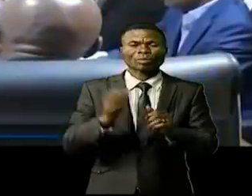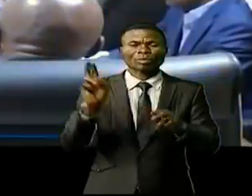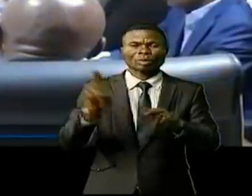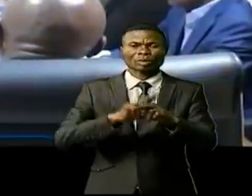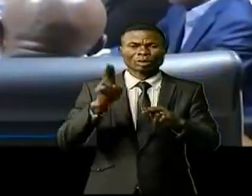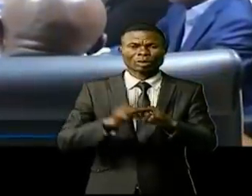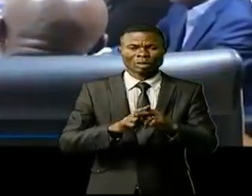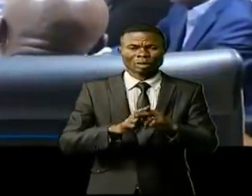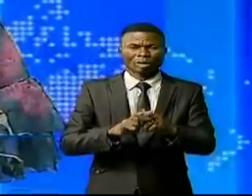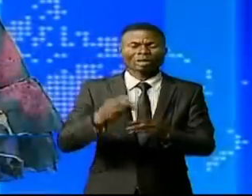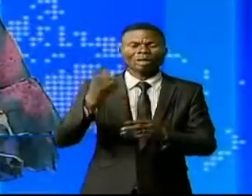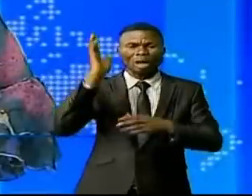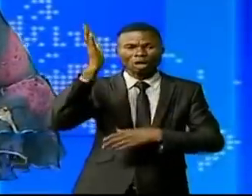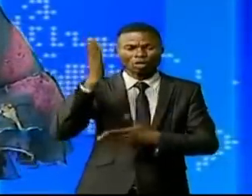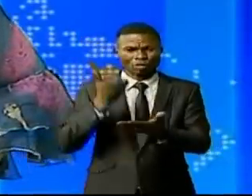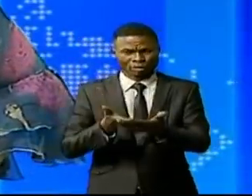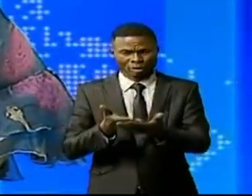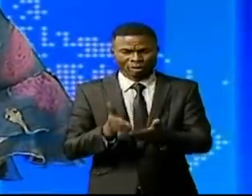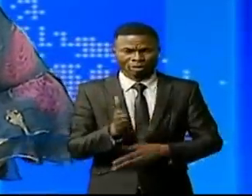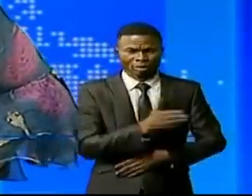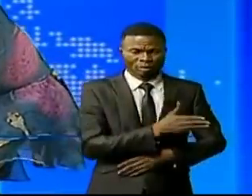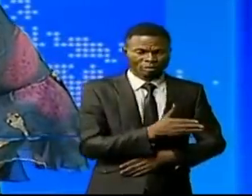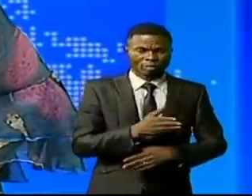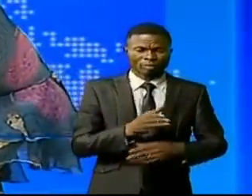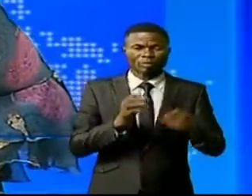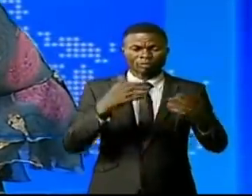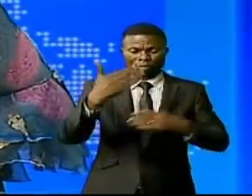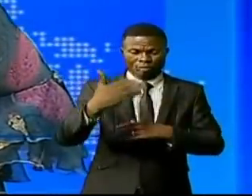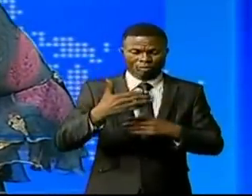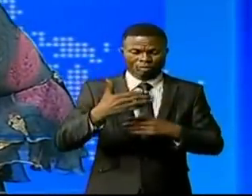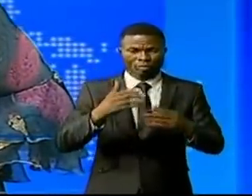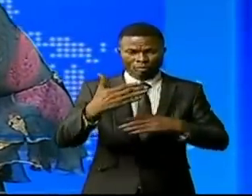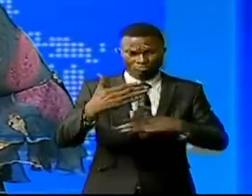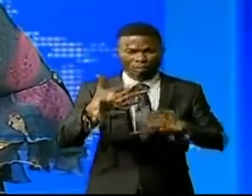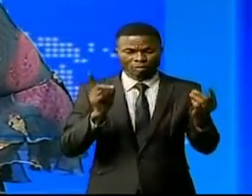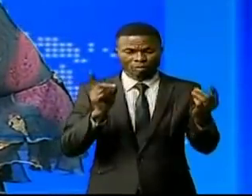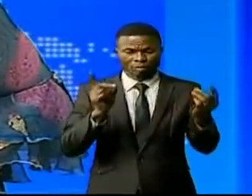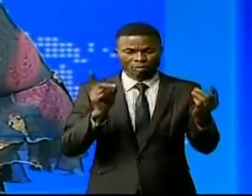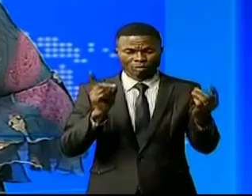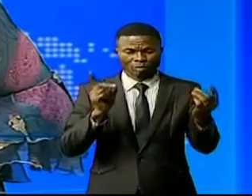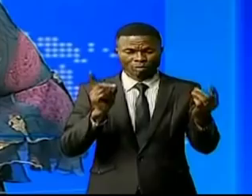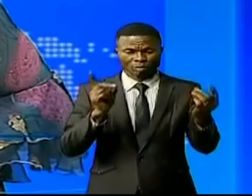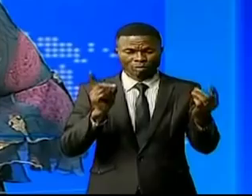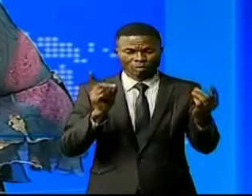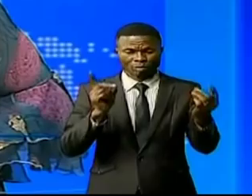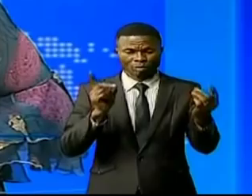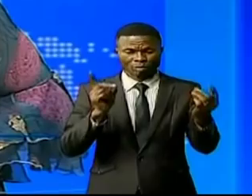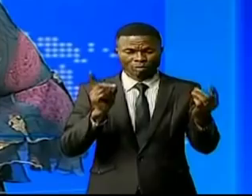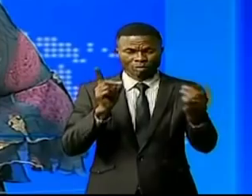de la conférence. Tête à tête, Oulima Tassar, Mise Nya Kérujouf,